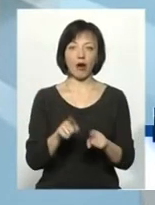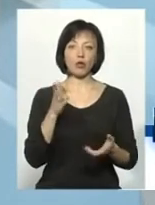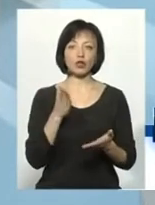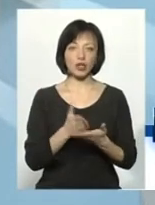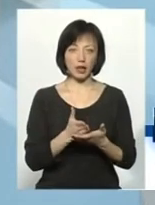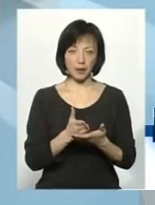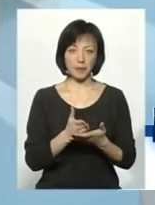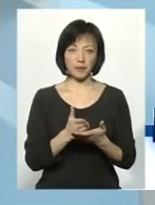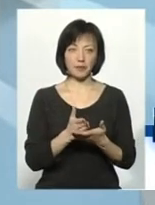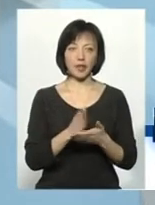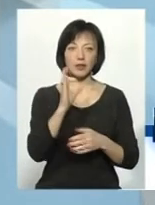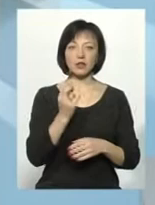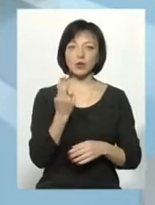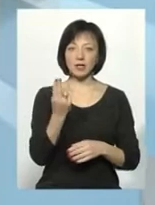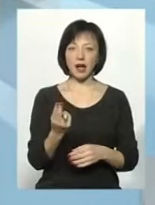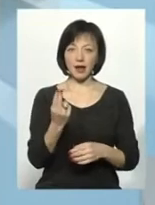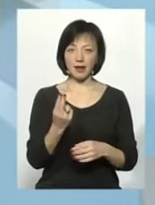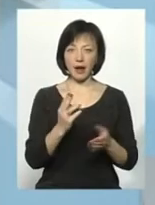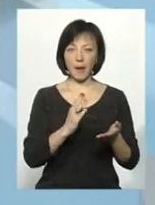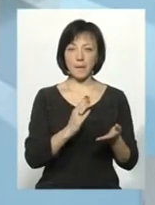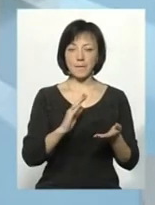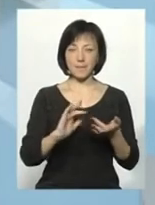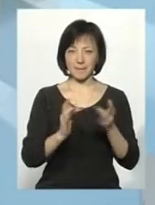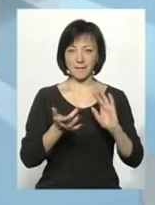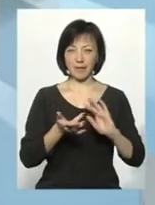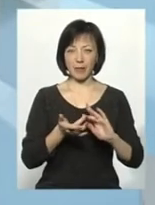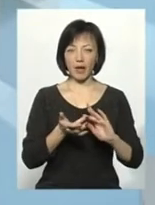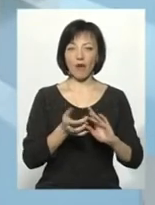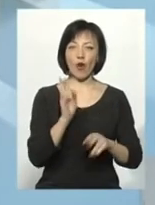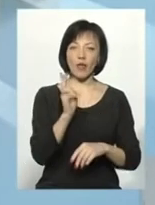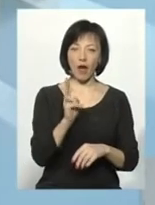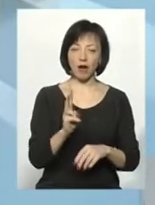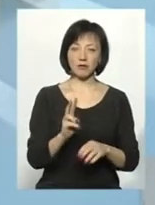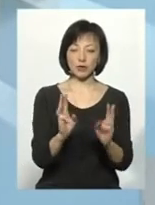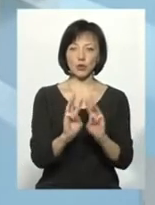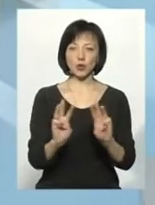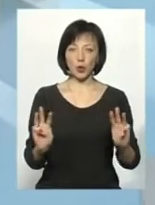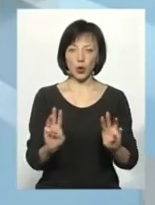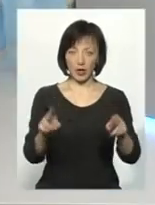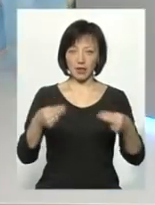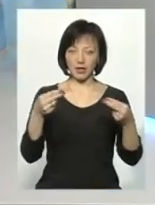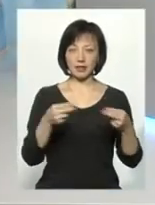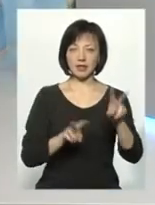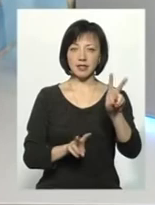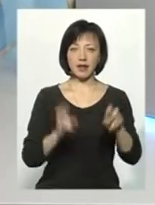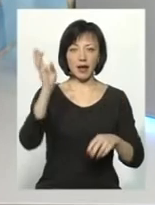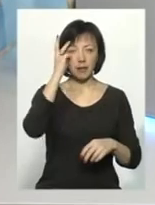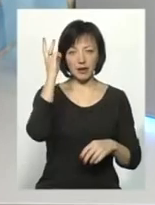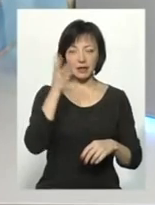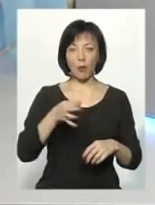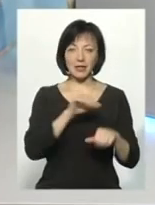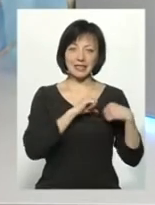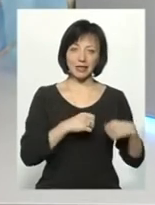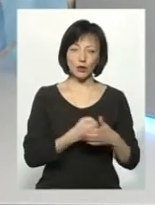в соціальних мережах, зокрема в «Контактах» сторінка, яка називається «Серце до серця. Хмельницька область».